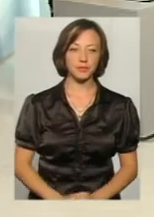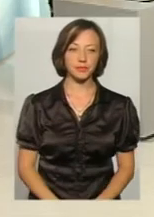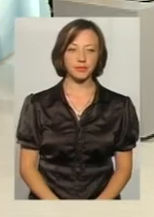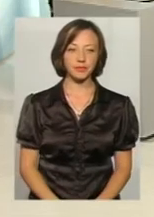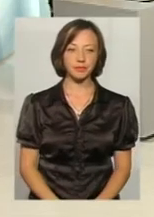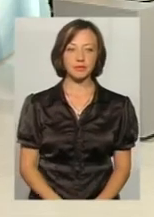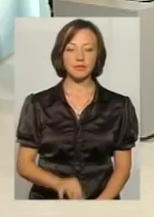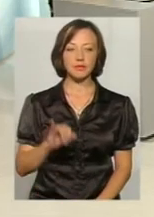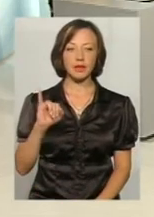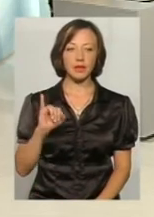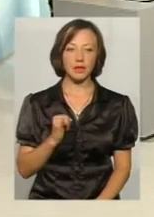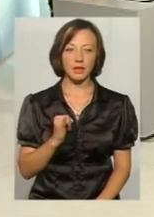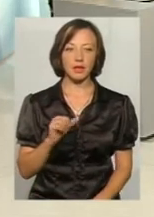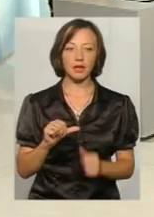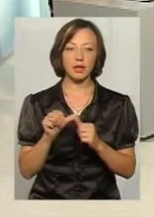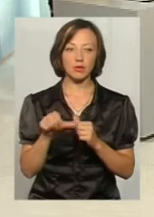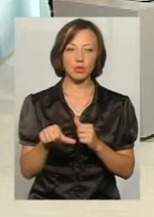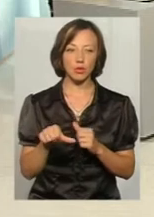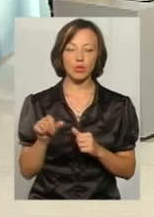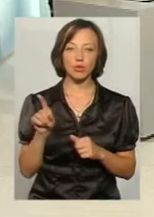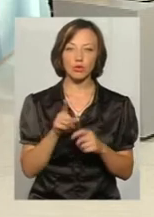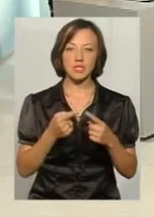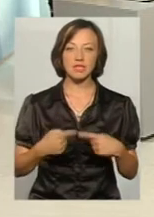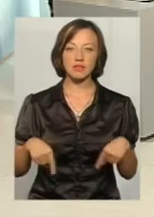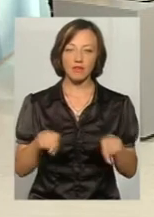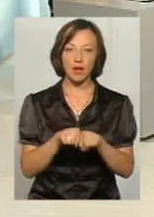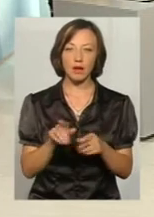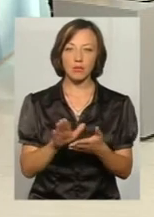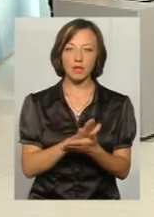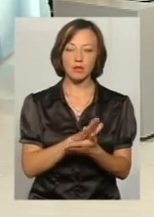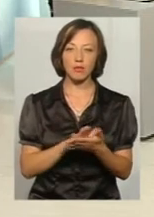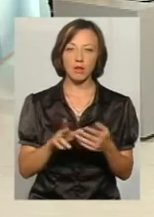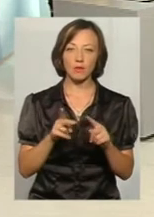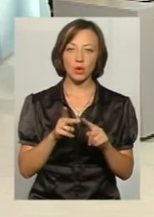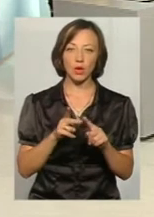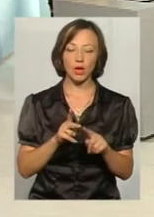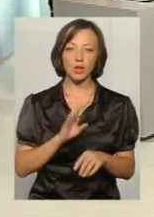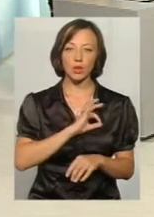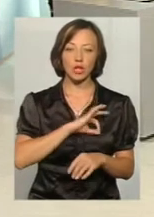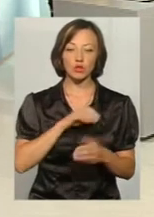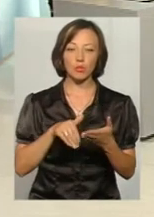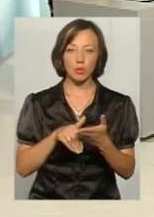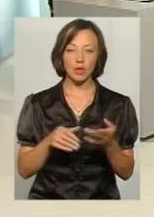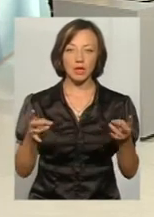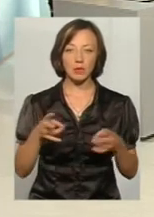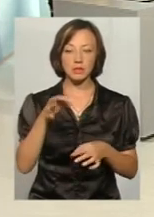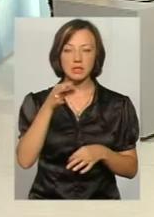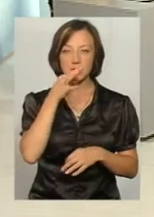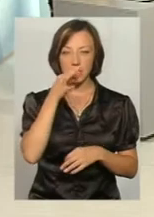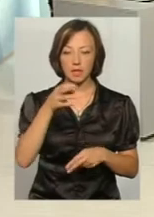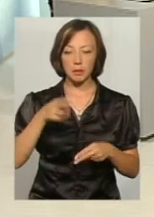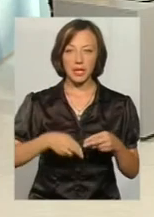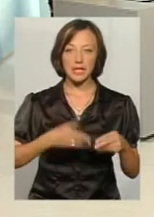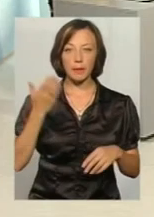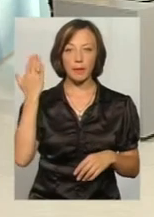Крім того, що стосується сфери безоплатної вторинної правової допомоги, варто сказати, що наприкінці минулого року